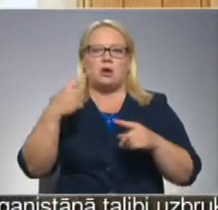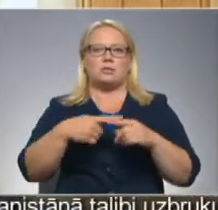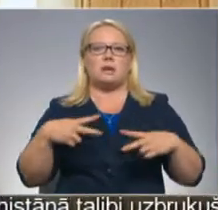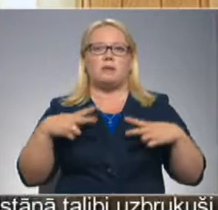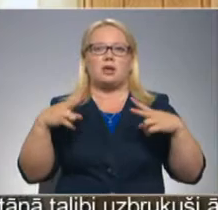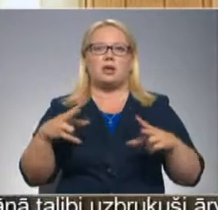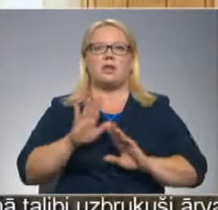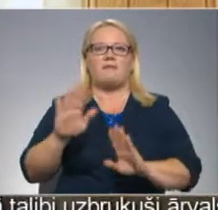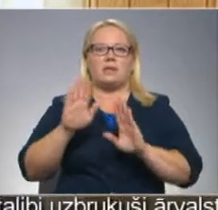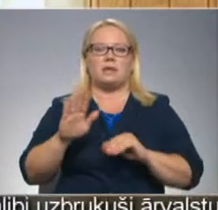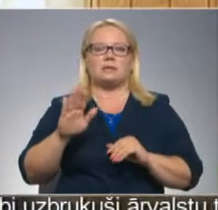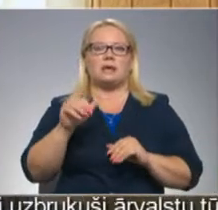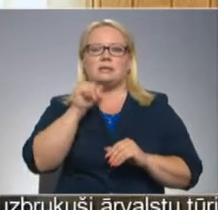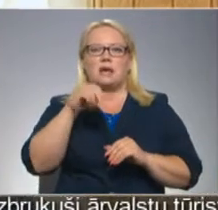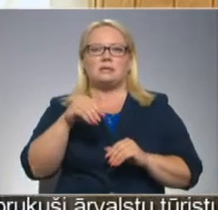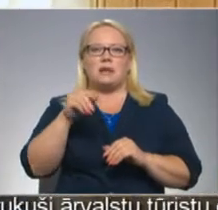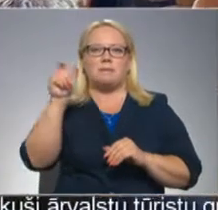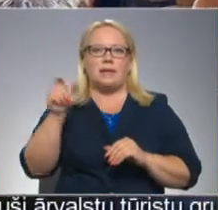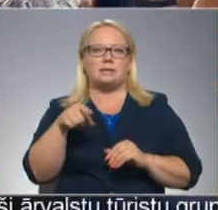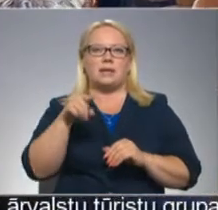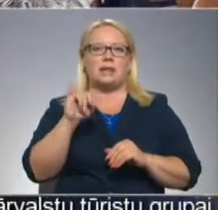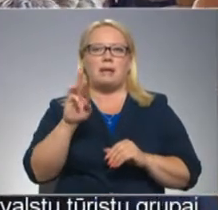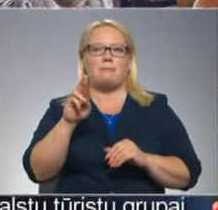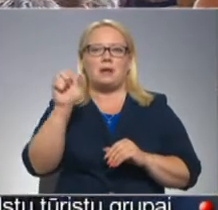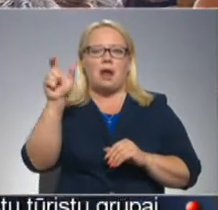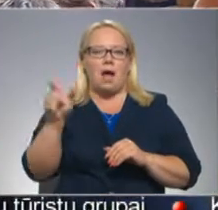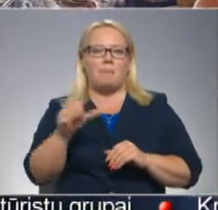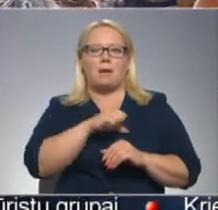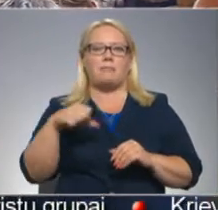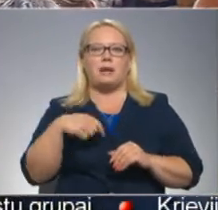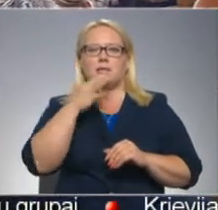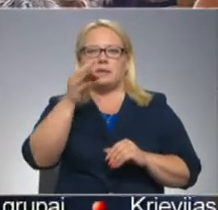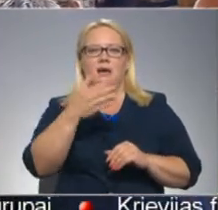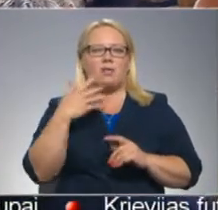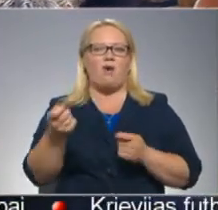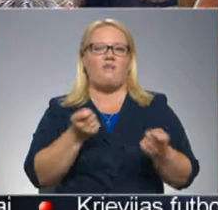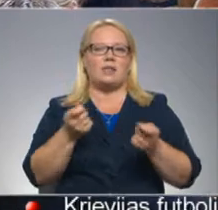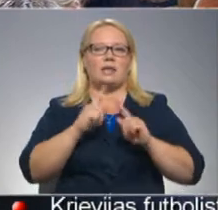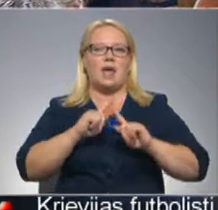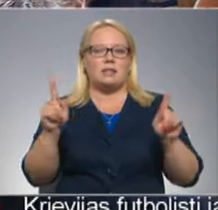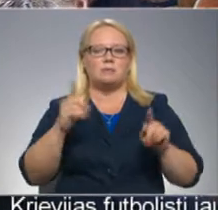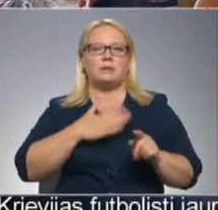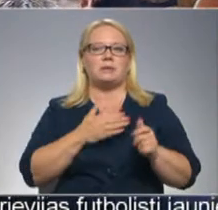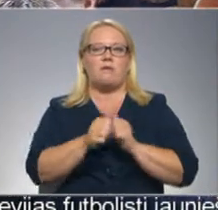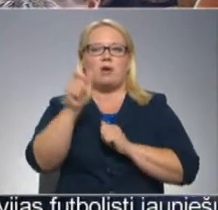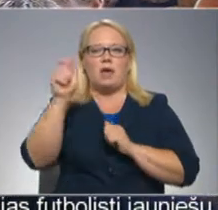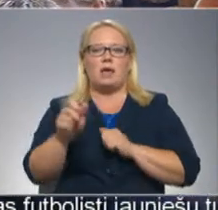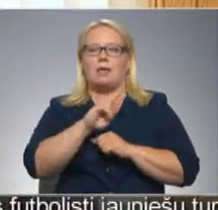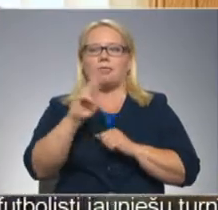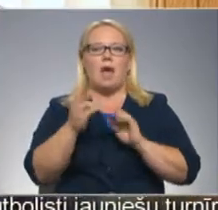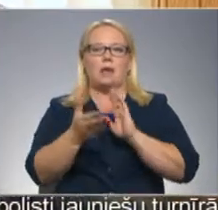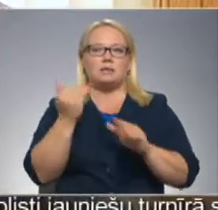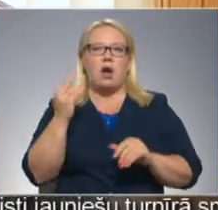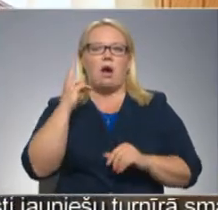priekšsēdātāja vietnieks Zaļzemnieks Romārs Timbra. Viņš gan pats atzīst, ka nav vadītāji tips, taču savu kandidatūru neatsauc,